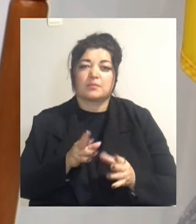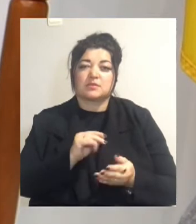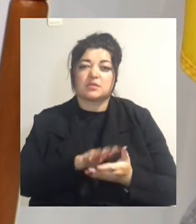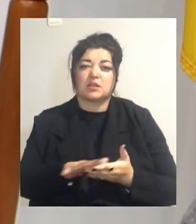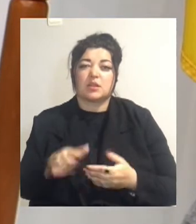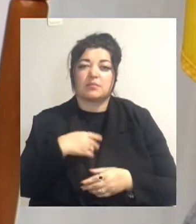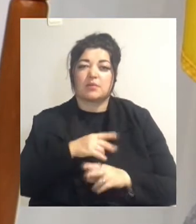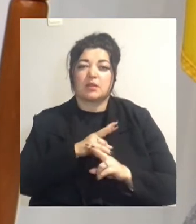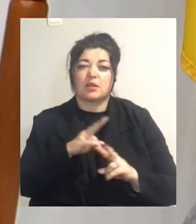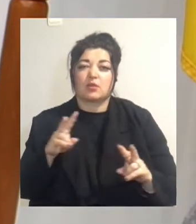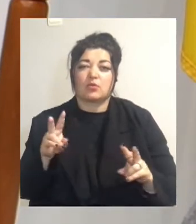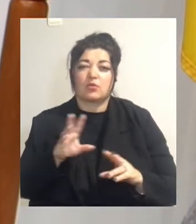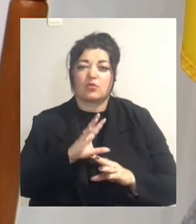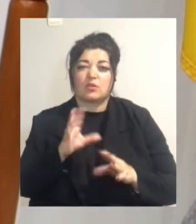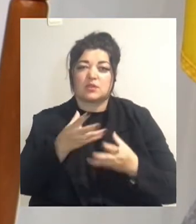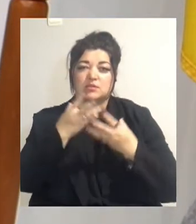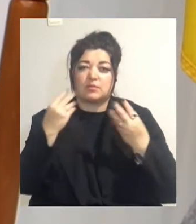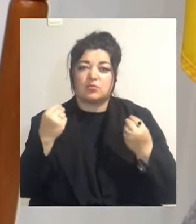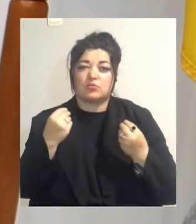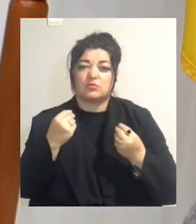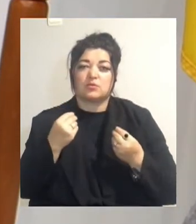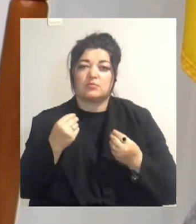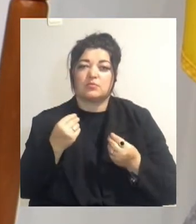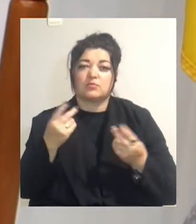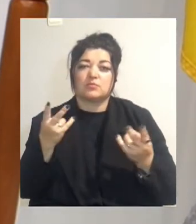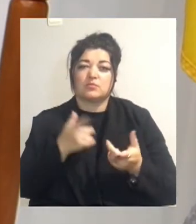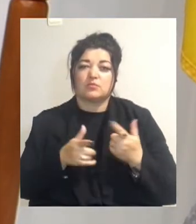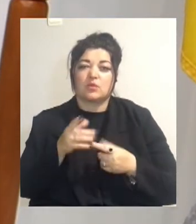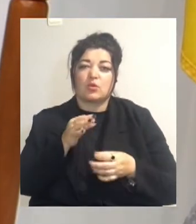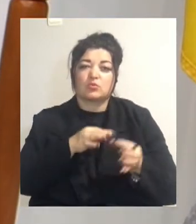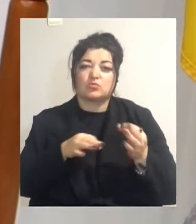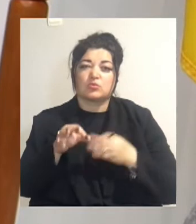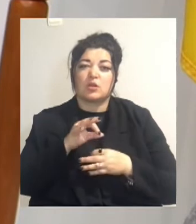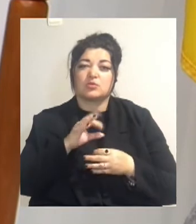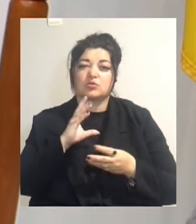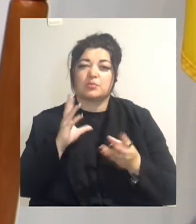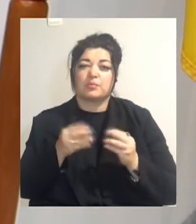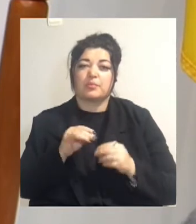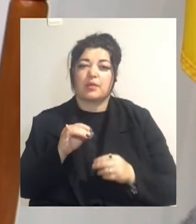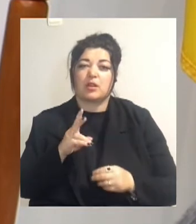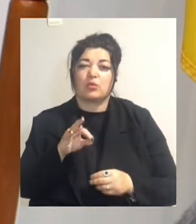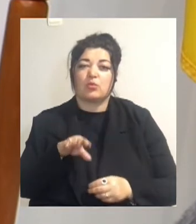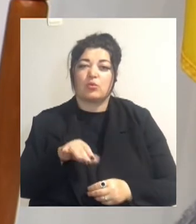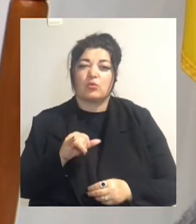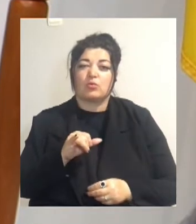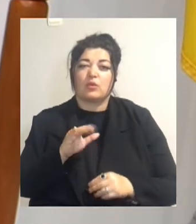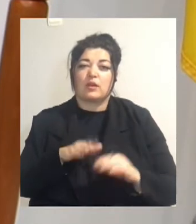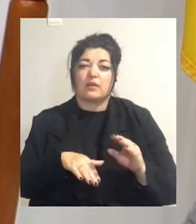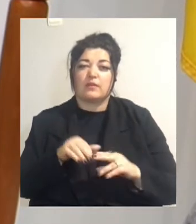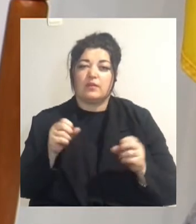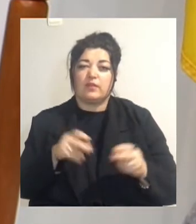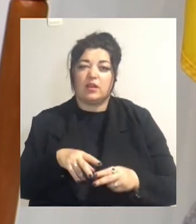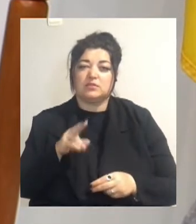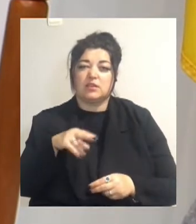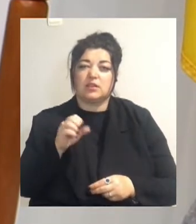загубимо. Ведуться консультації з ветеранською спільнотою стосовно верифікації даних і,